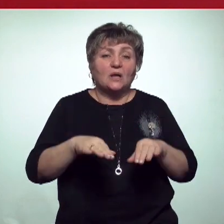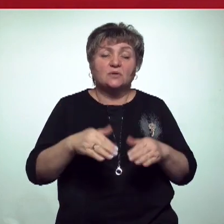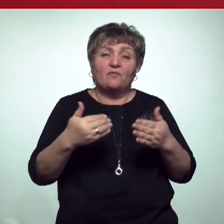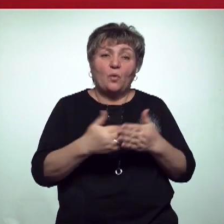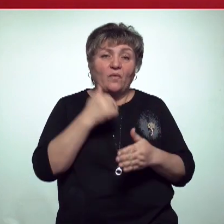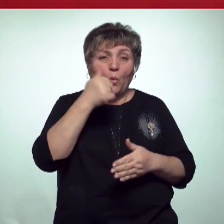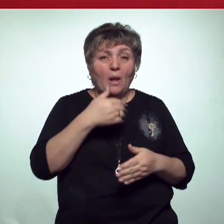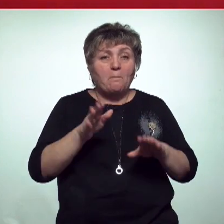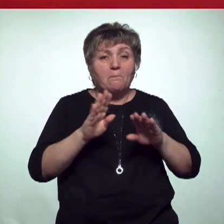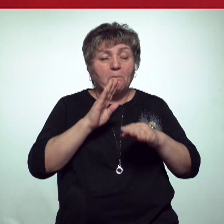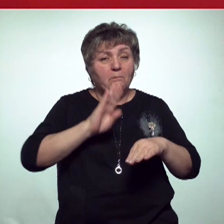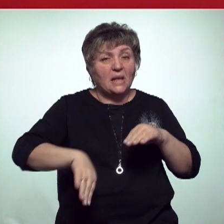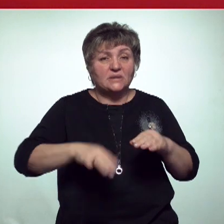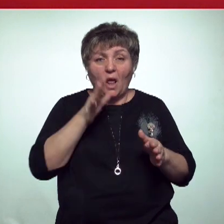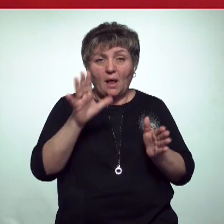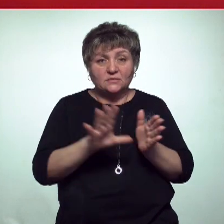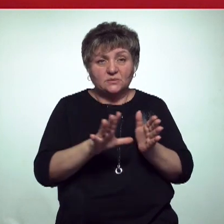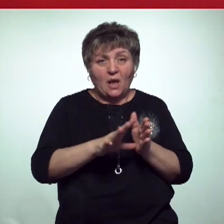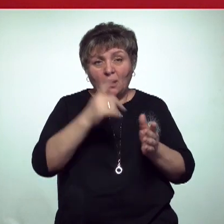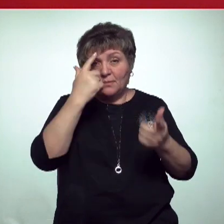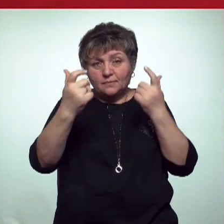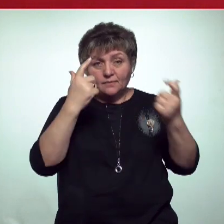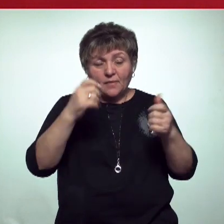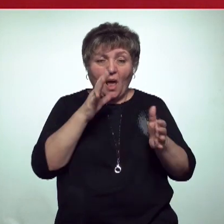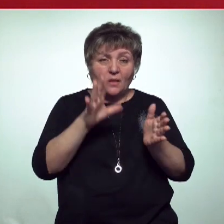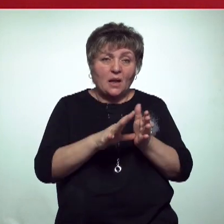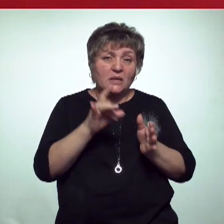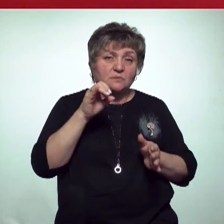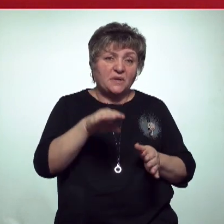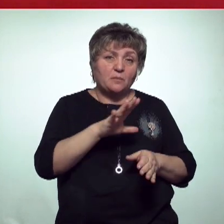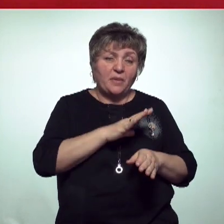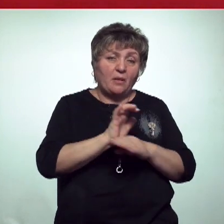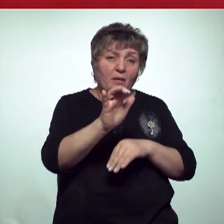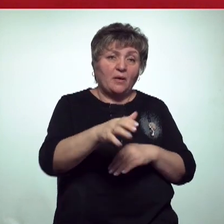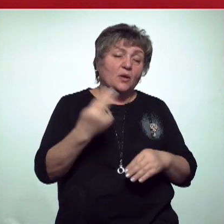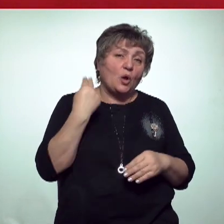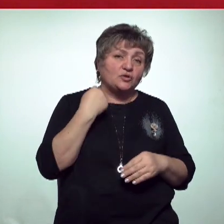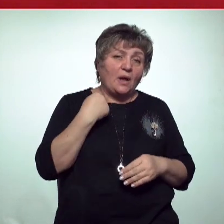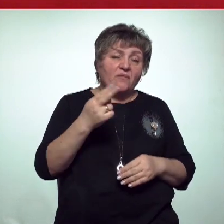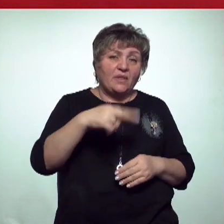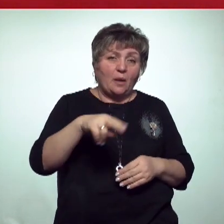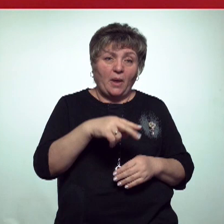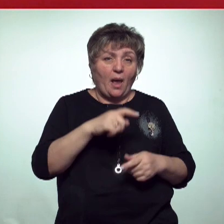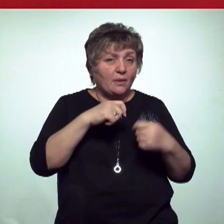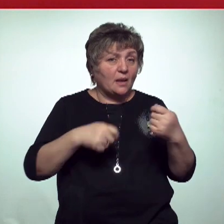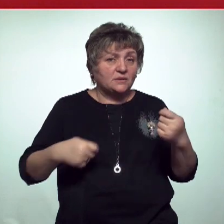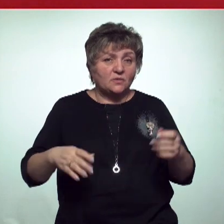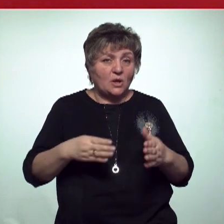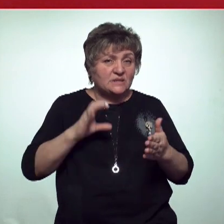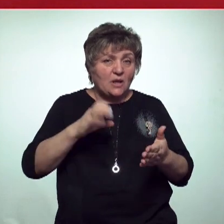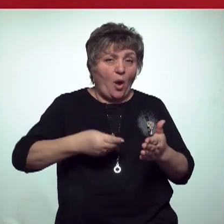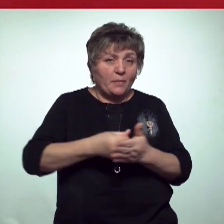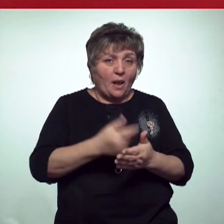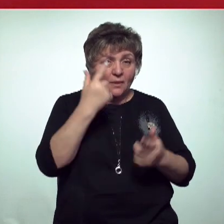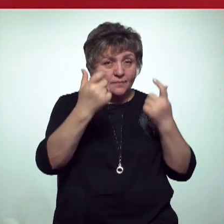электричества. Столько писем предупреждений разослал «Энергосбыт» в декабре. Должникам советуют не затягивать с оплаты. Сейчас есть